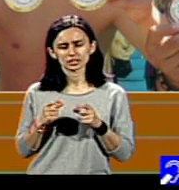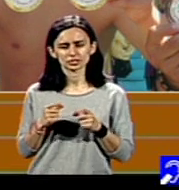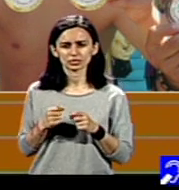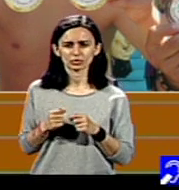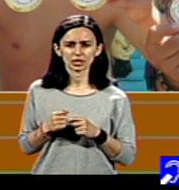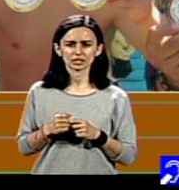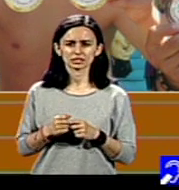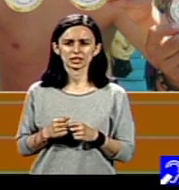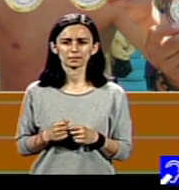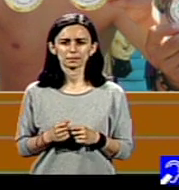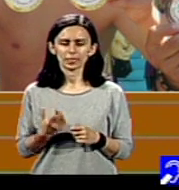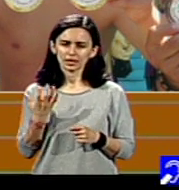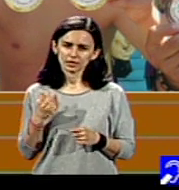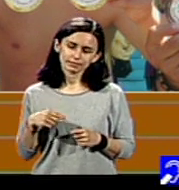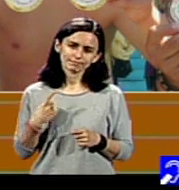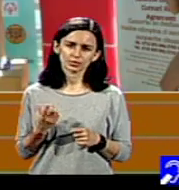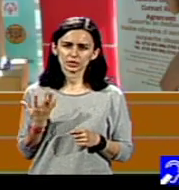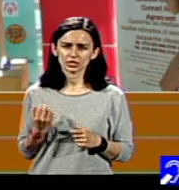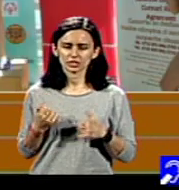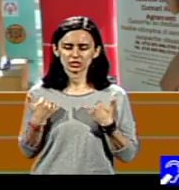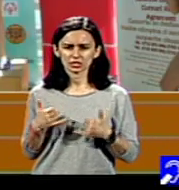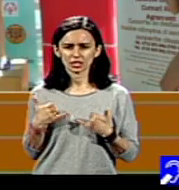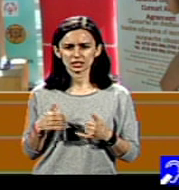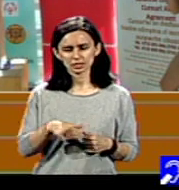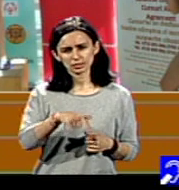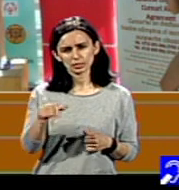ceea ce ne s-a întâmplat nouă,